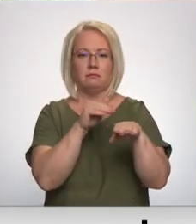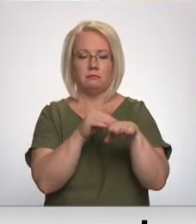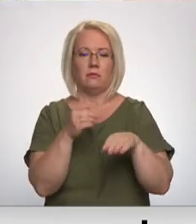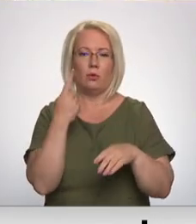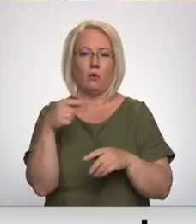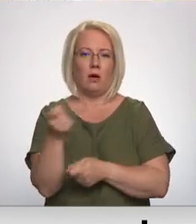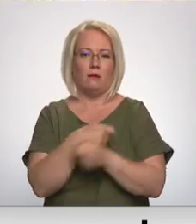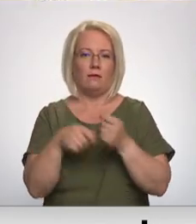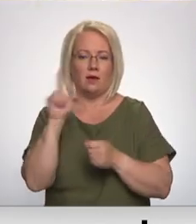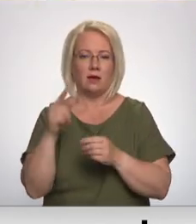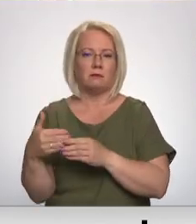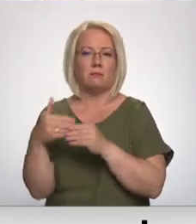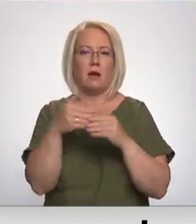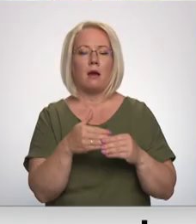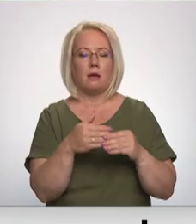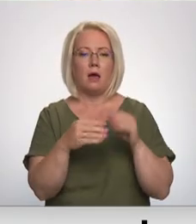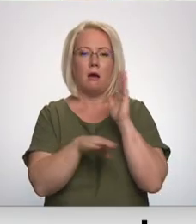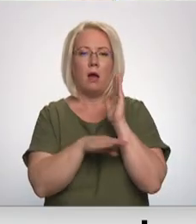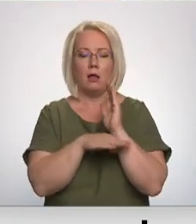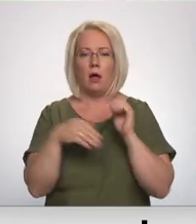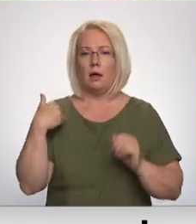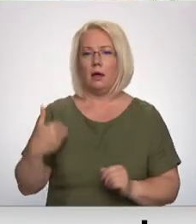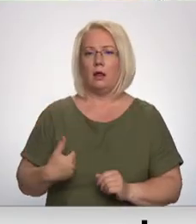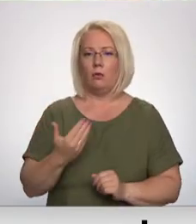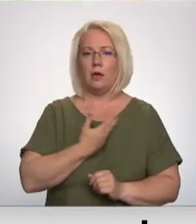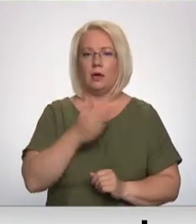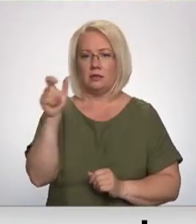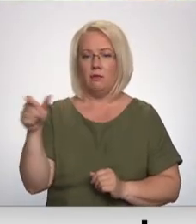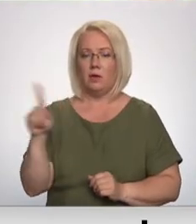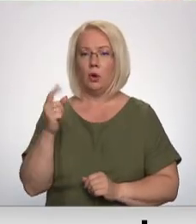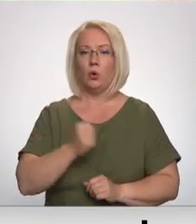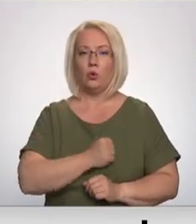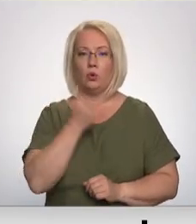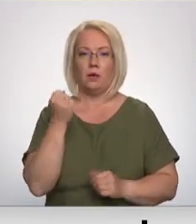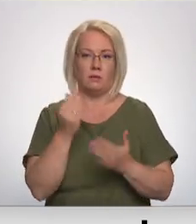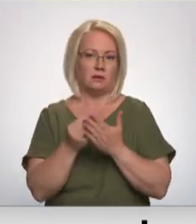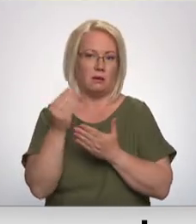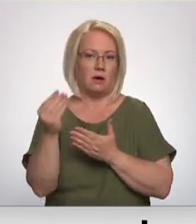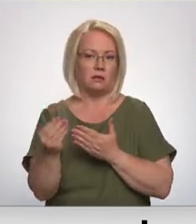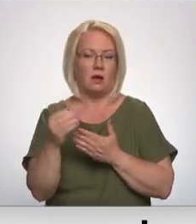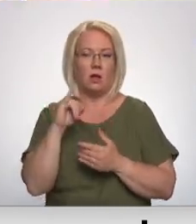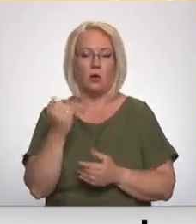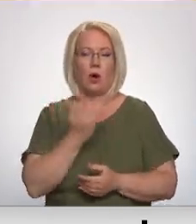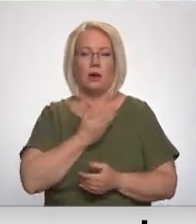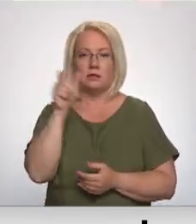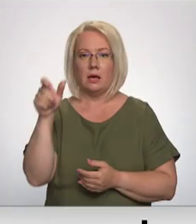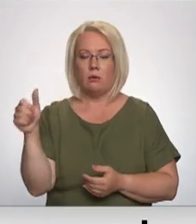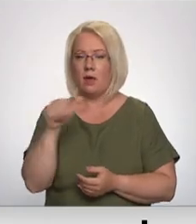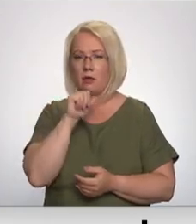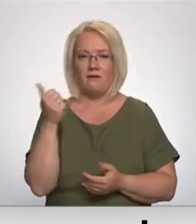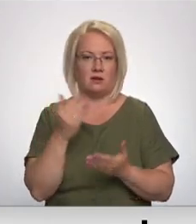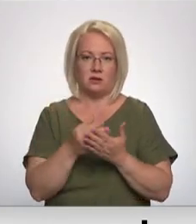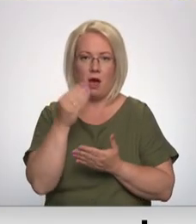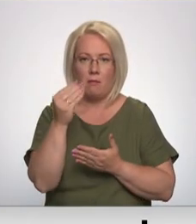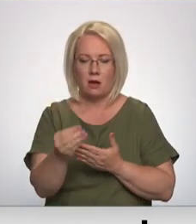piegādā šo malka kuldīgā tur iedzīvotājiem. Nu, ka ir grūtības norēķināties, iedzīvotājs nevar samaksāt, ka